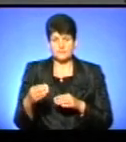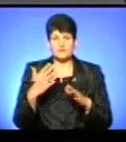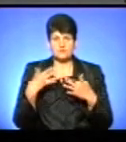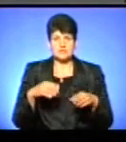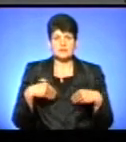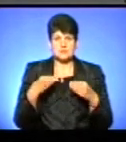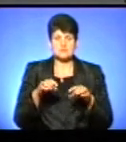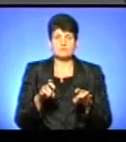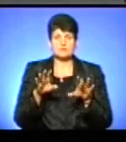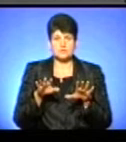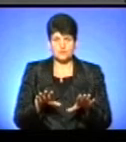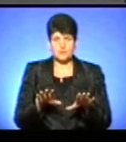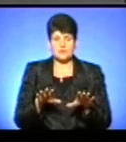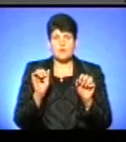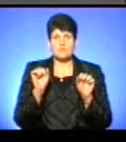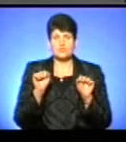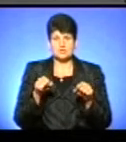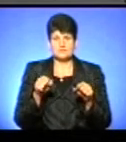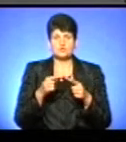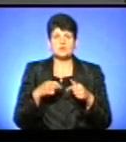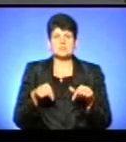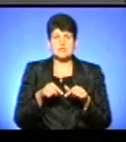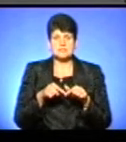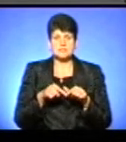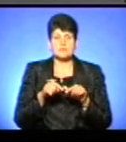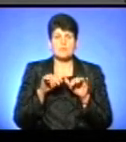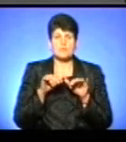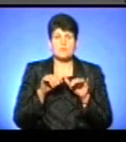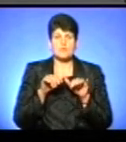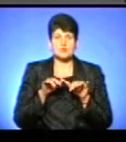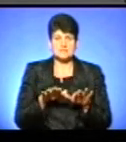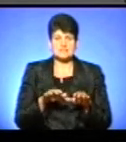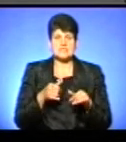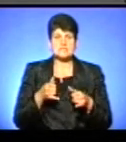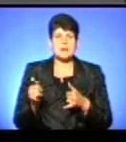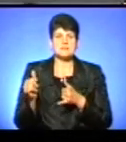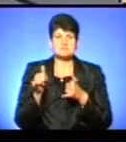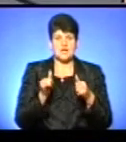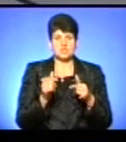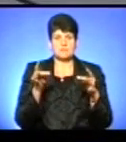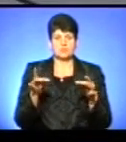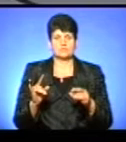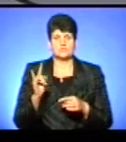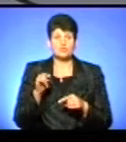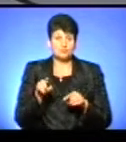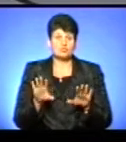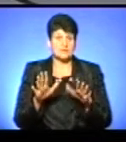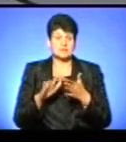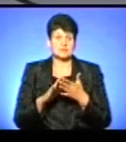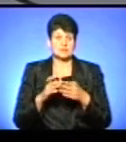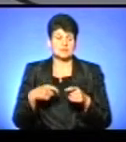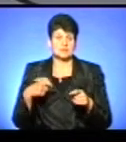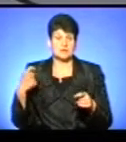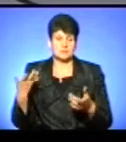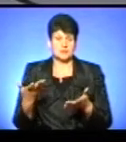дається в постанові можливість організації самого процесу забезпечення покунками Малюка. То чому сталася така затримка,